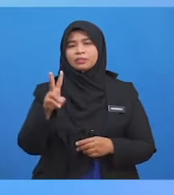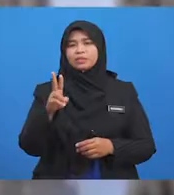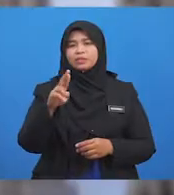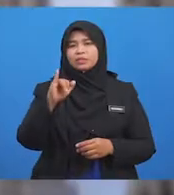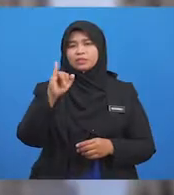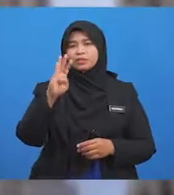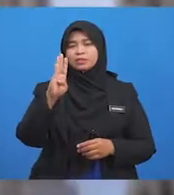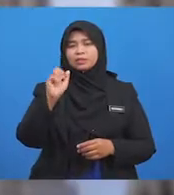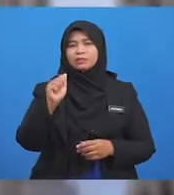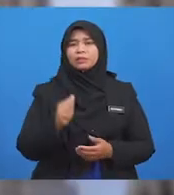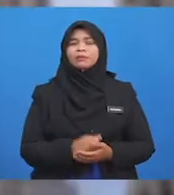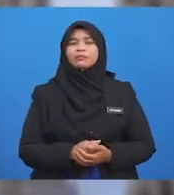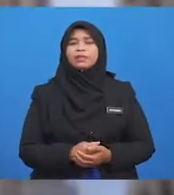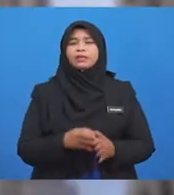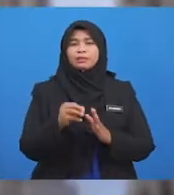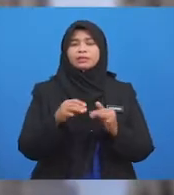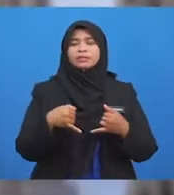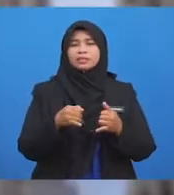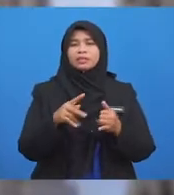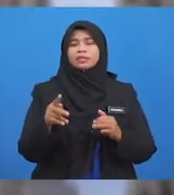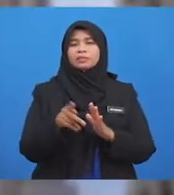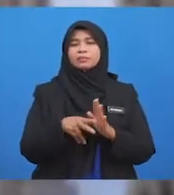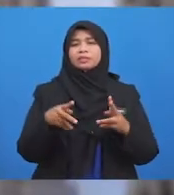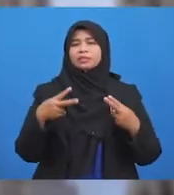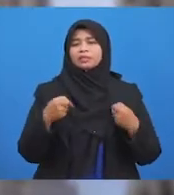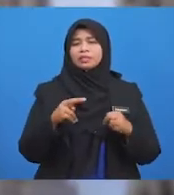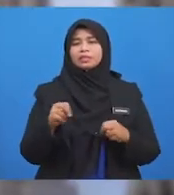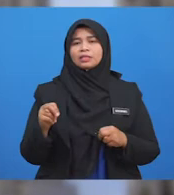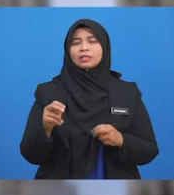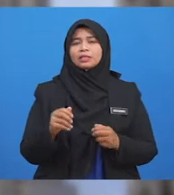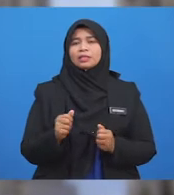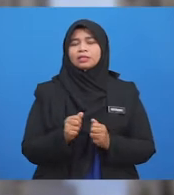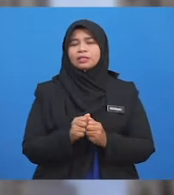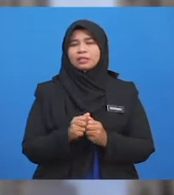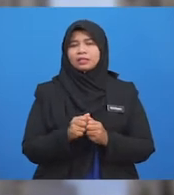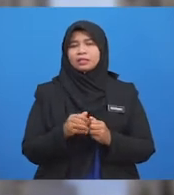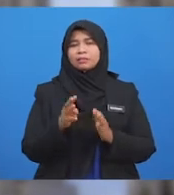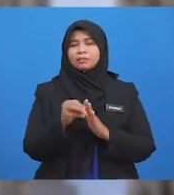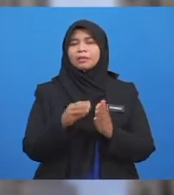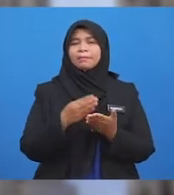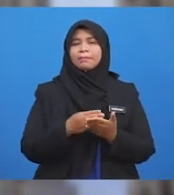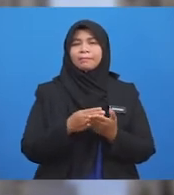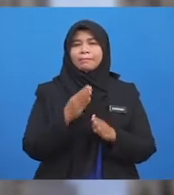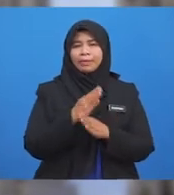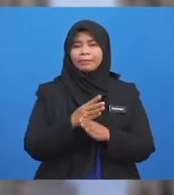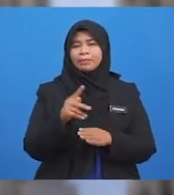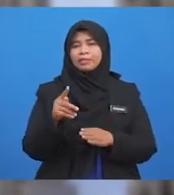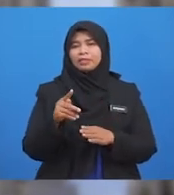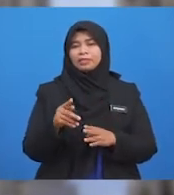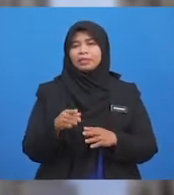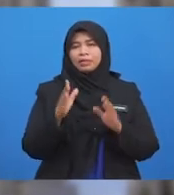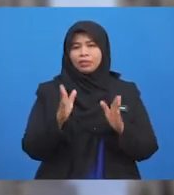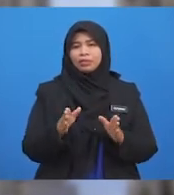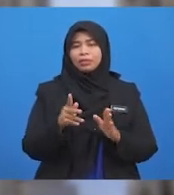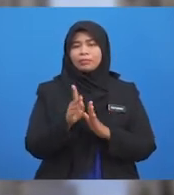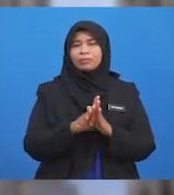Contohnya Menjalankan Perniagaan Dengan Membenarkan Pelanggan Berhutang Untuk Membeli